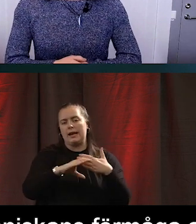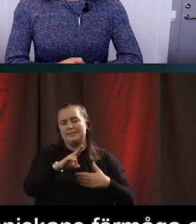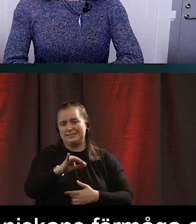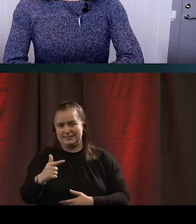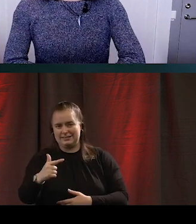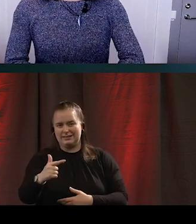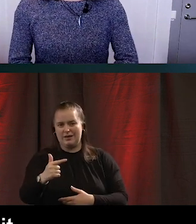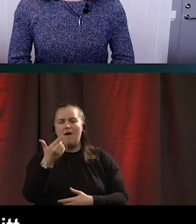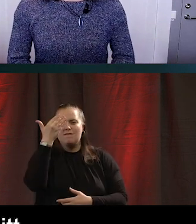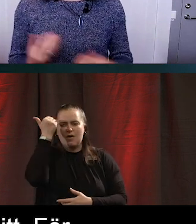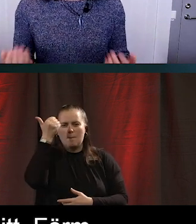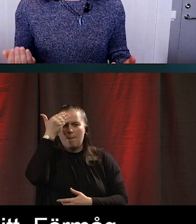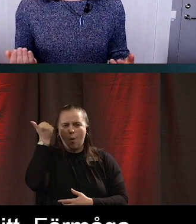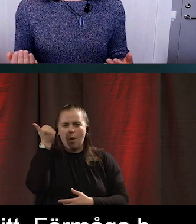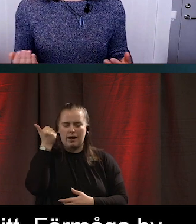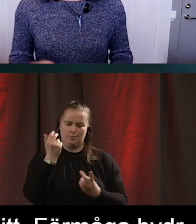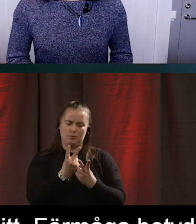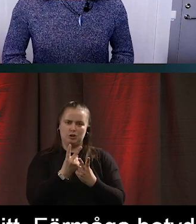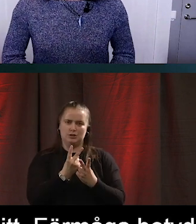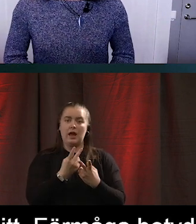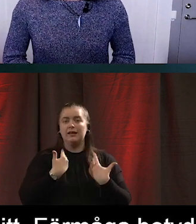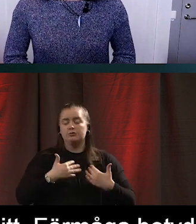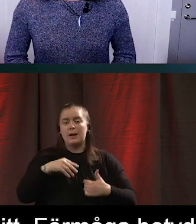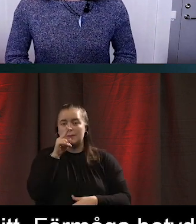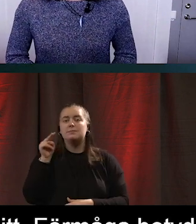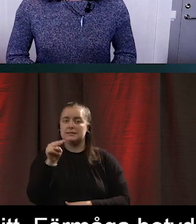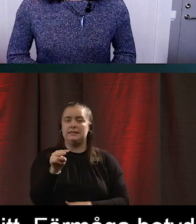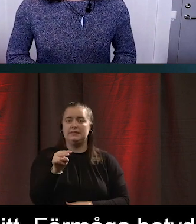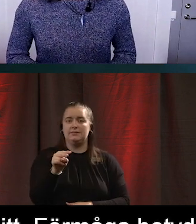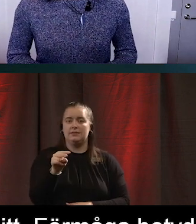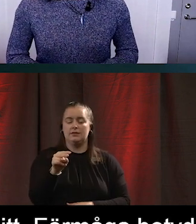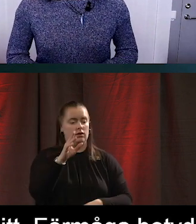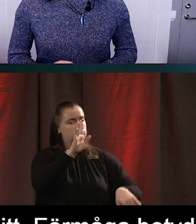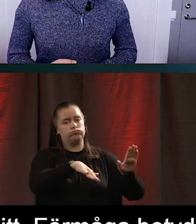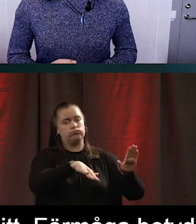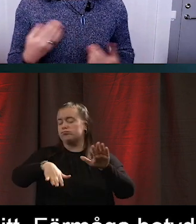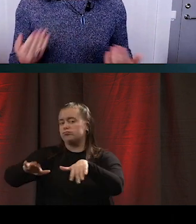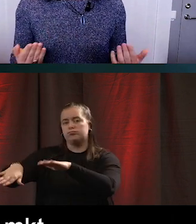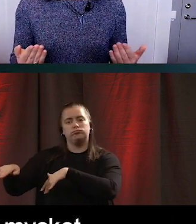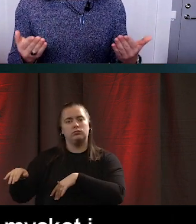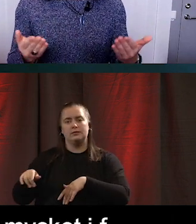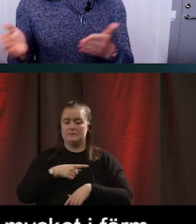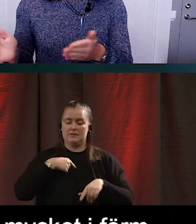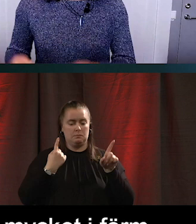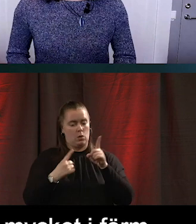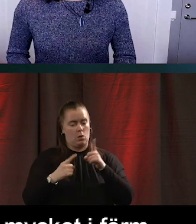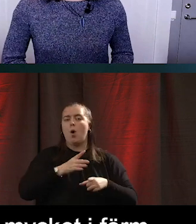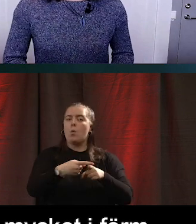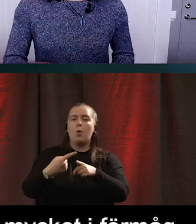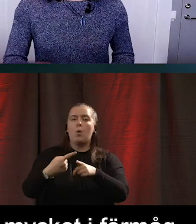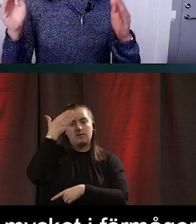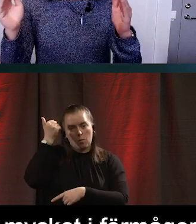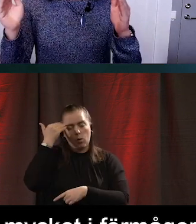som betyder att perspektivet är individuellt. Och det betyder att vi varierar väldigt mycket i förmågorna att göra de här